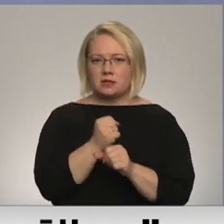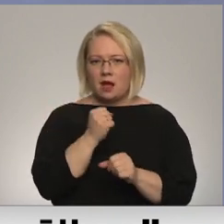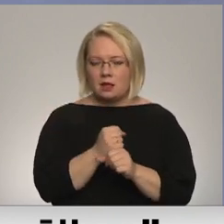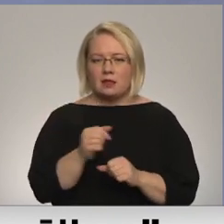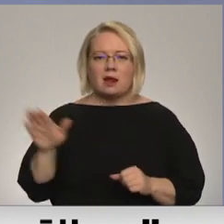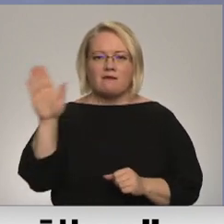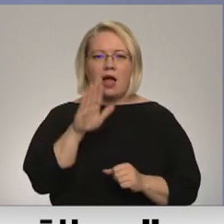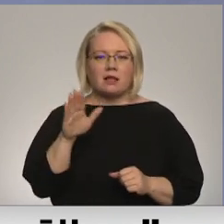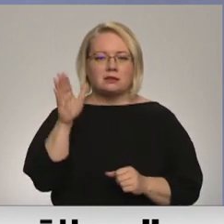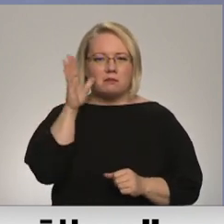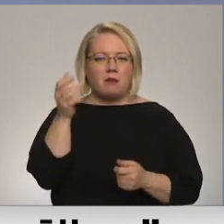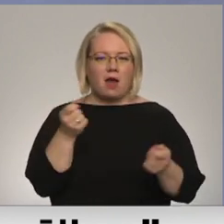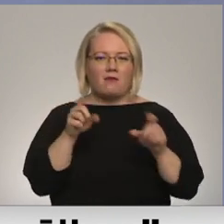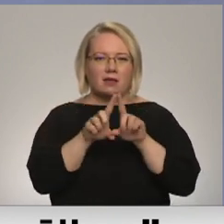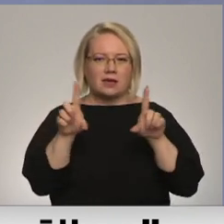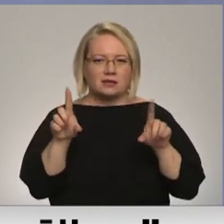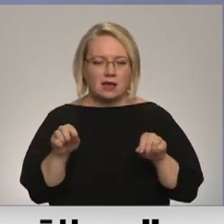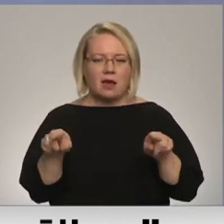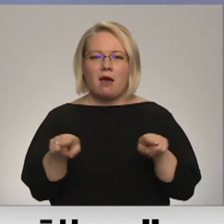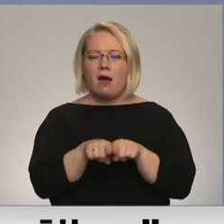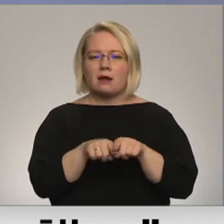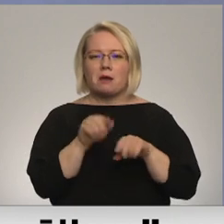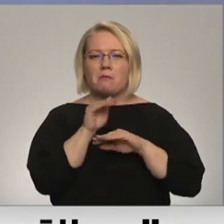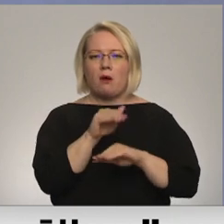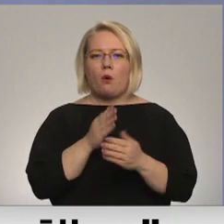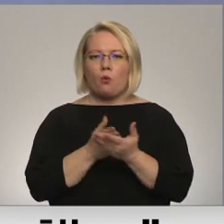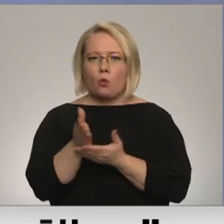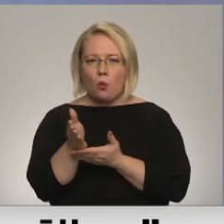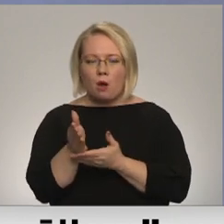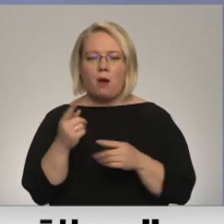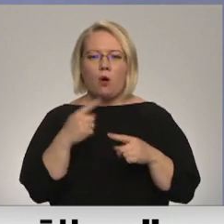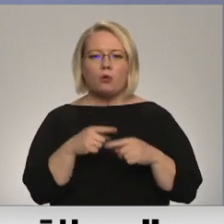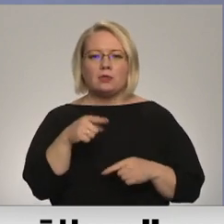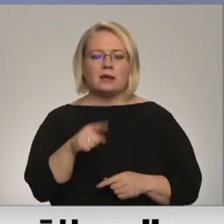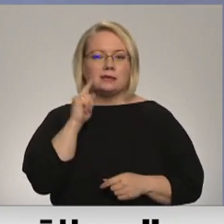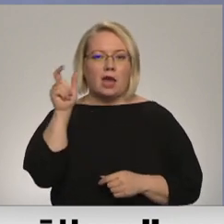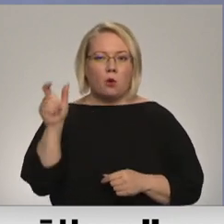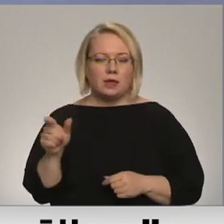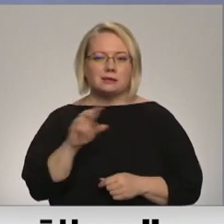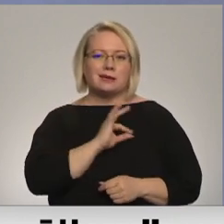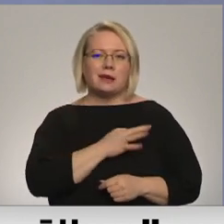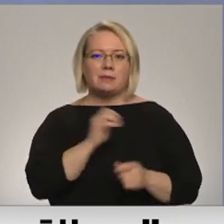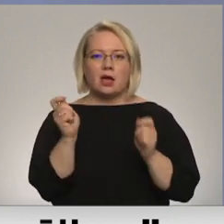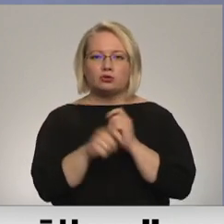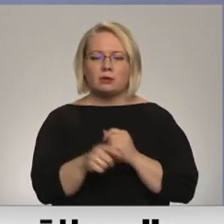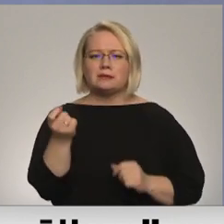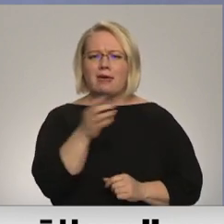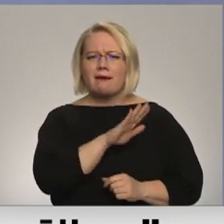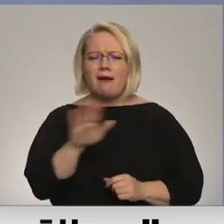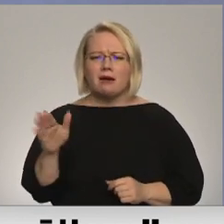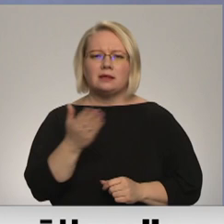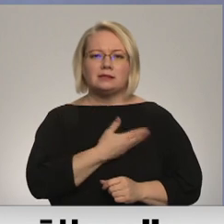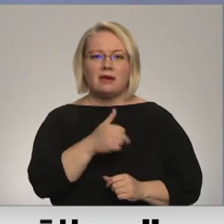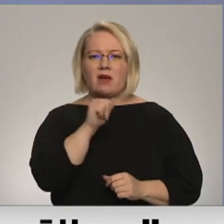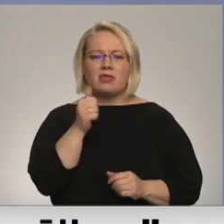valsts pārvaldes, tā pašs banku sektors. Un šāds ir jaunieks, kurš ir krimināla sodītas, viņš nekad dzīvēpējā nevarēs